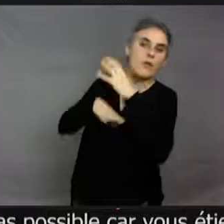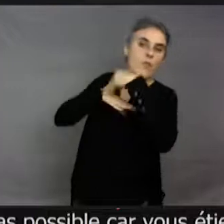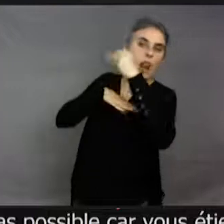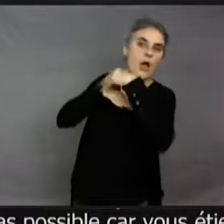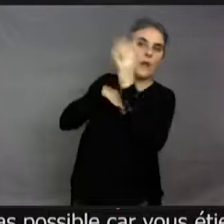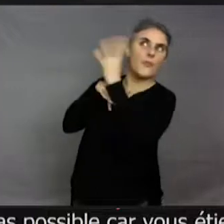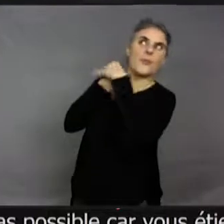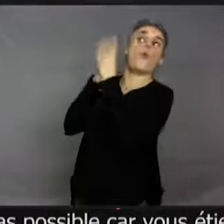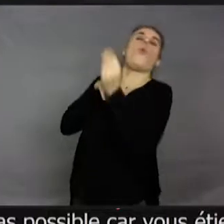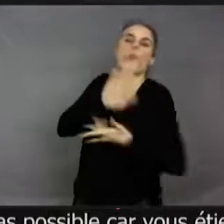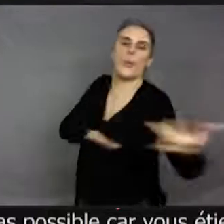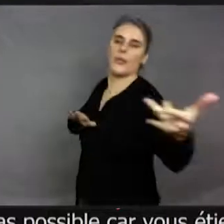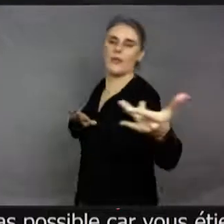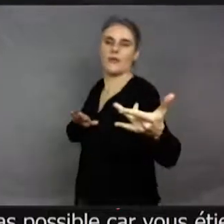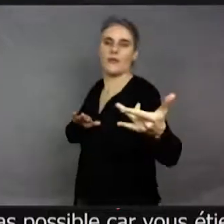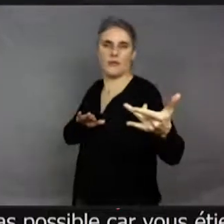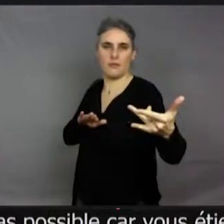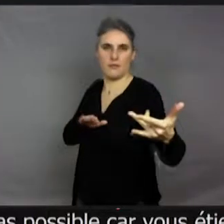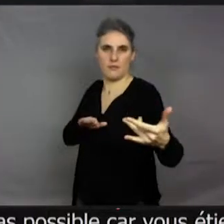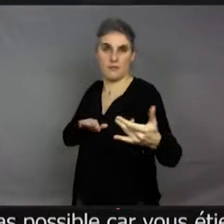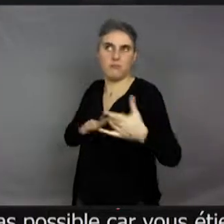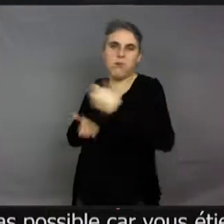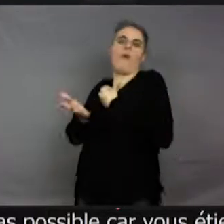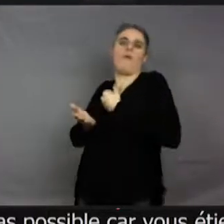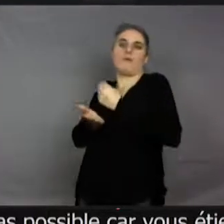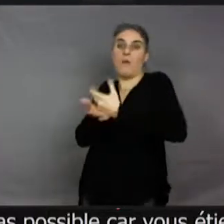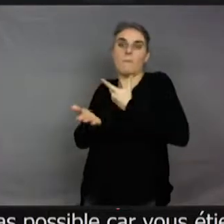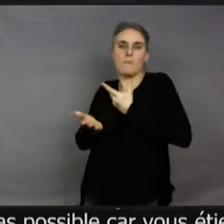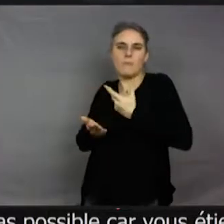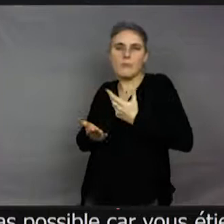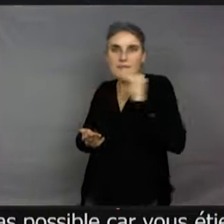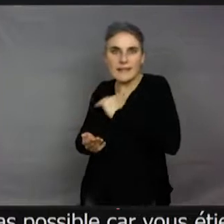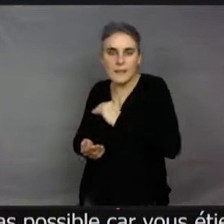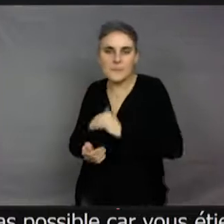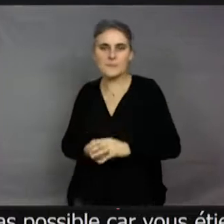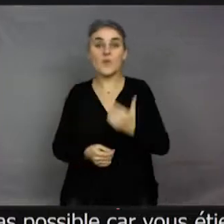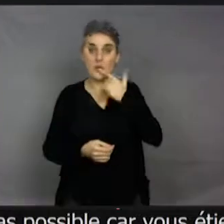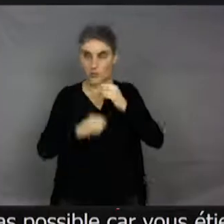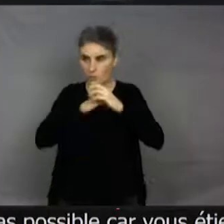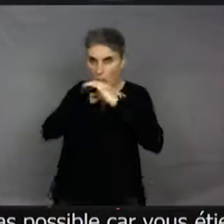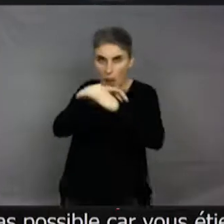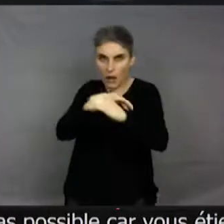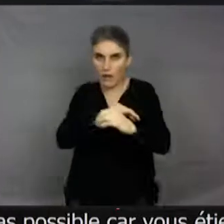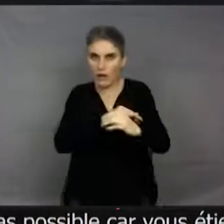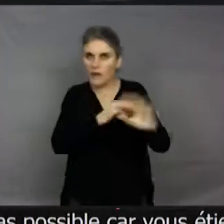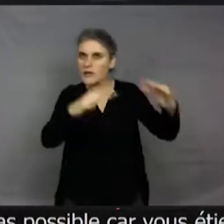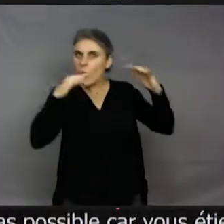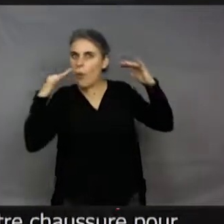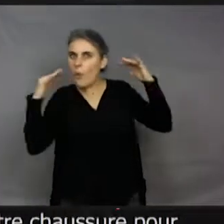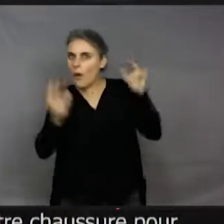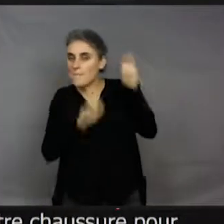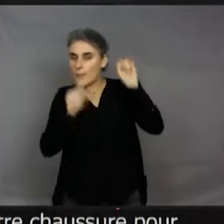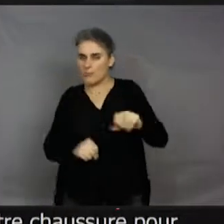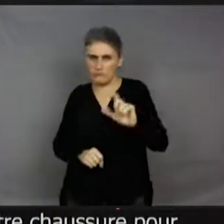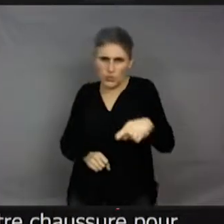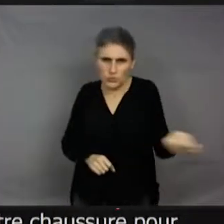et elle part à l'opposé d'où vient le danger. Donc elle aussi, elle sent les vibrations, etc. Elle ressent les vibrations et là,